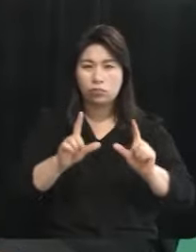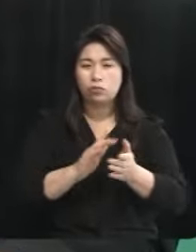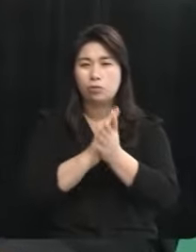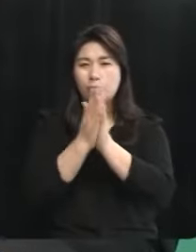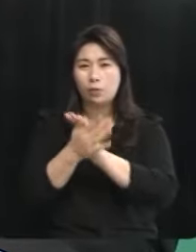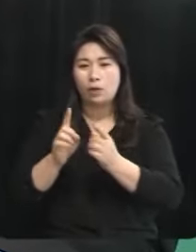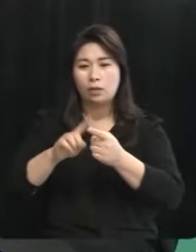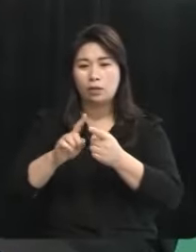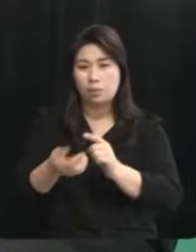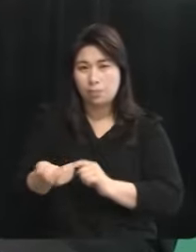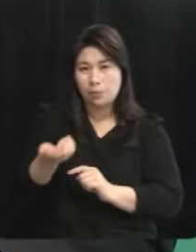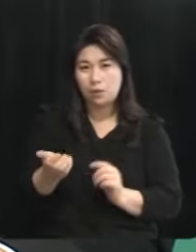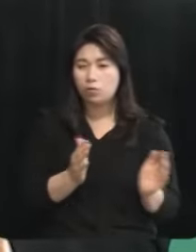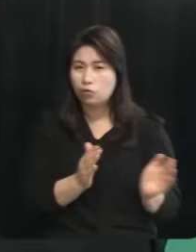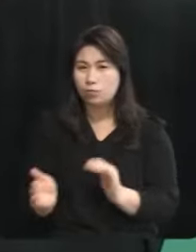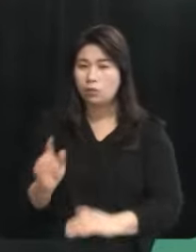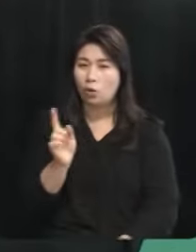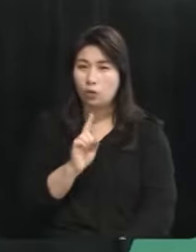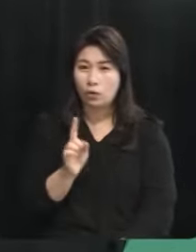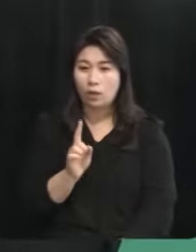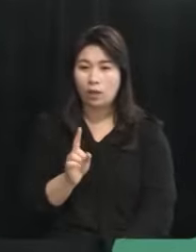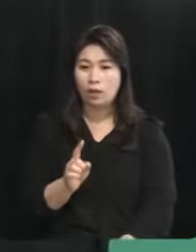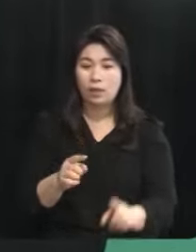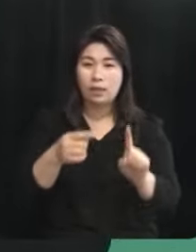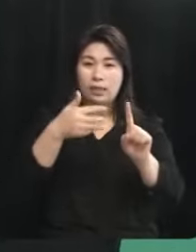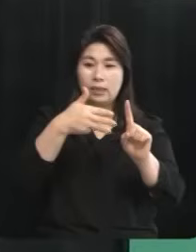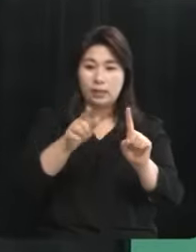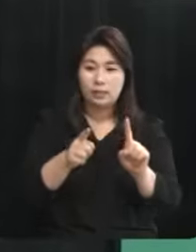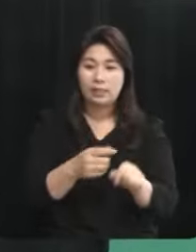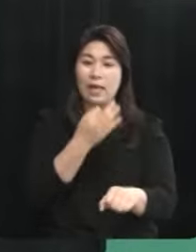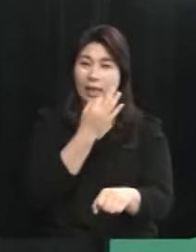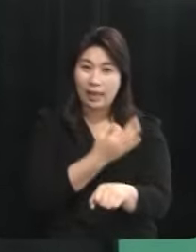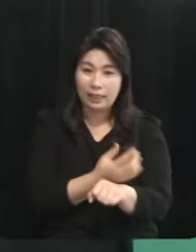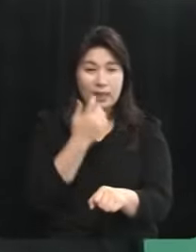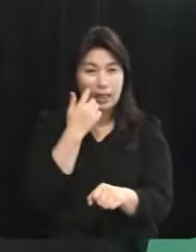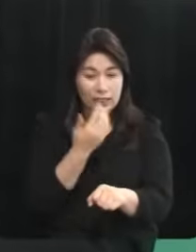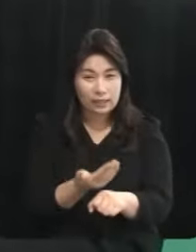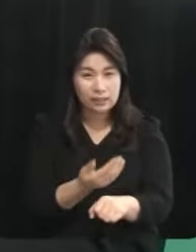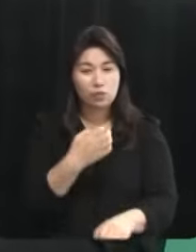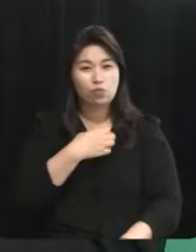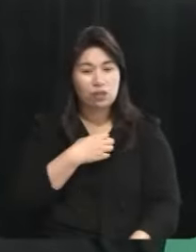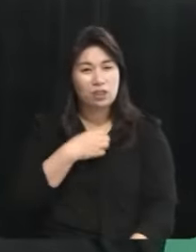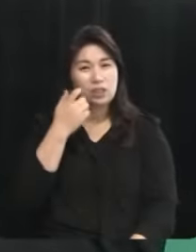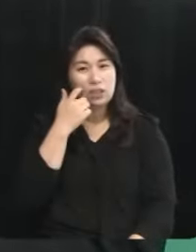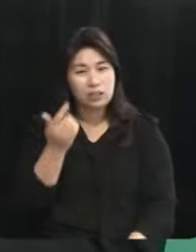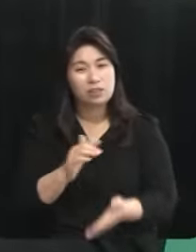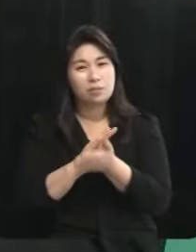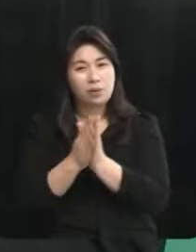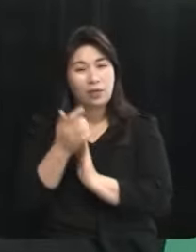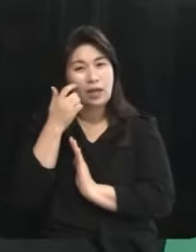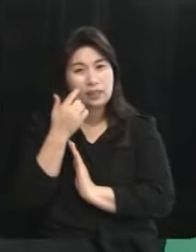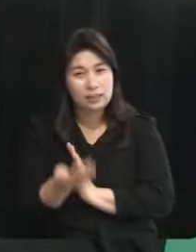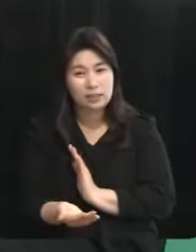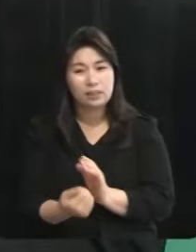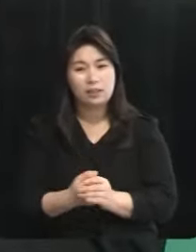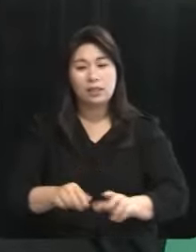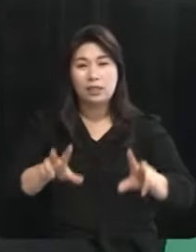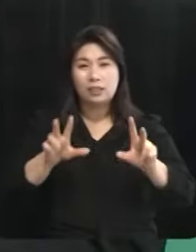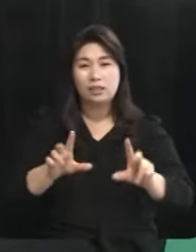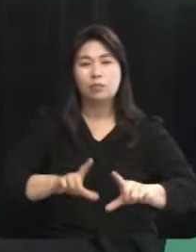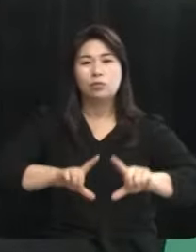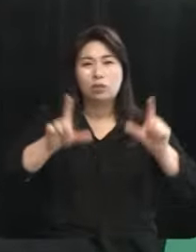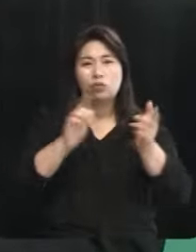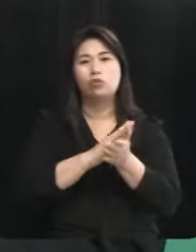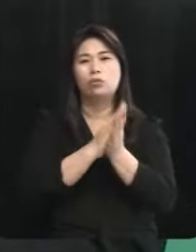하느냐 선제적으로 그래서 우리가 1차 산업이 주요 산업이지 않습니까? 기후변화인지 위기인지를 알려주시면 좋겠습니다 지금은 기후변화가